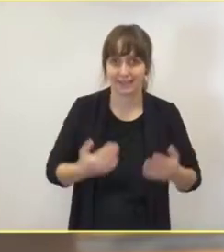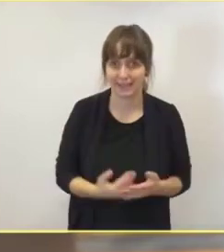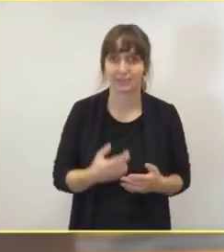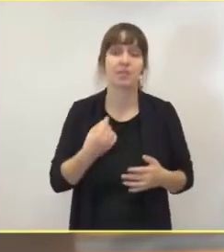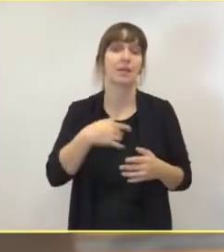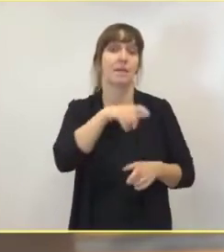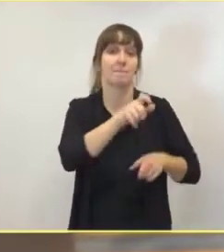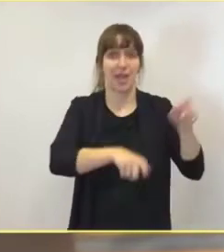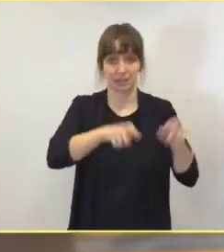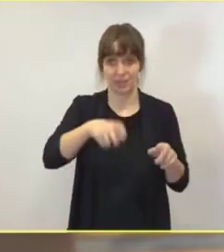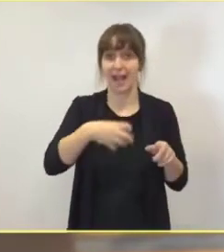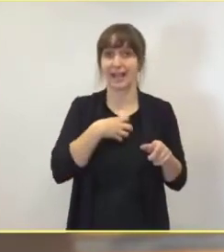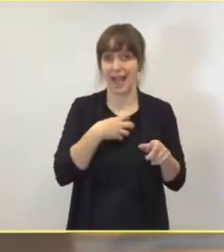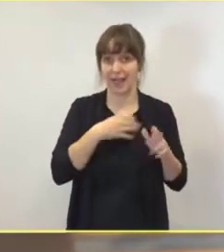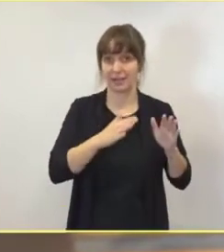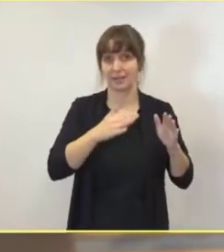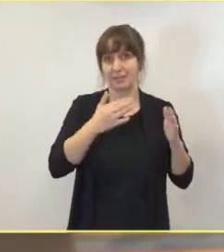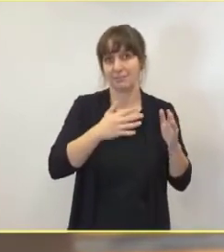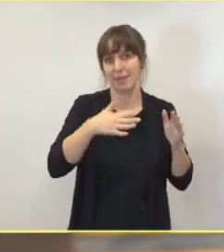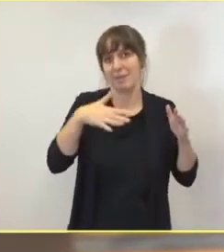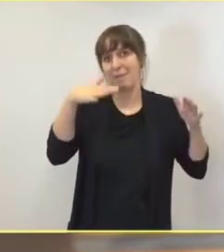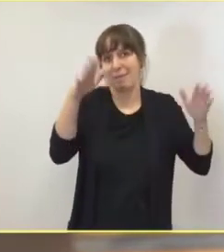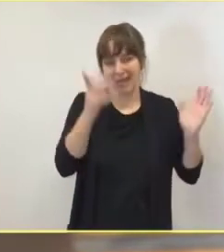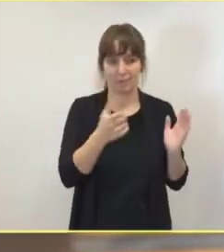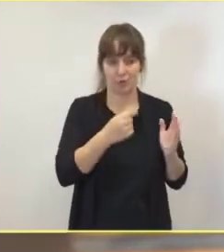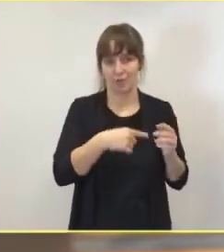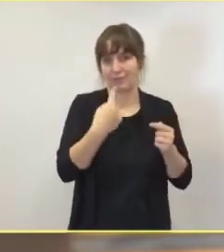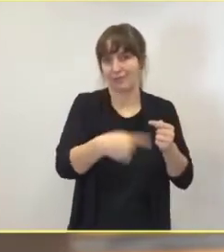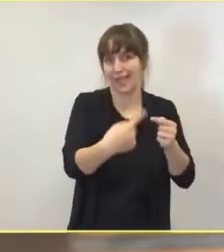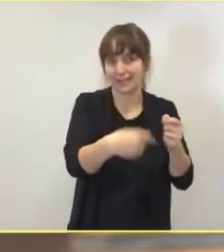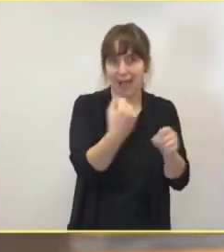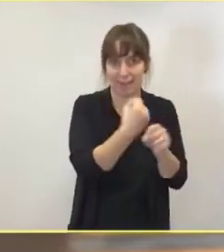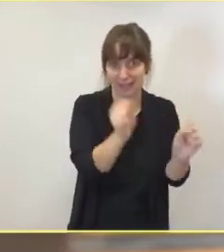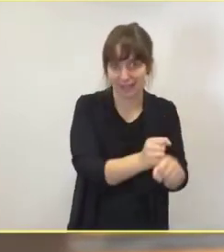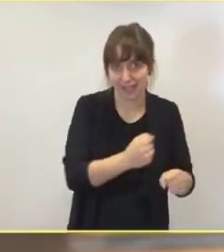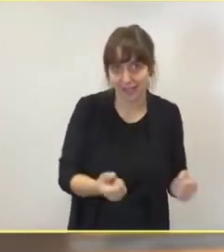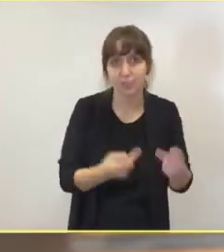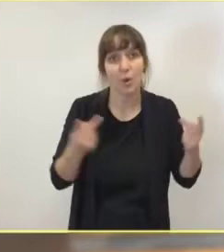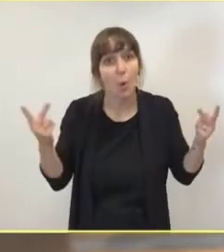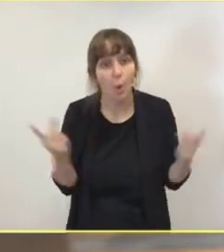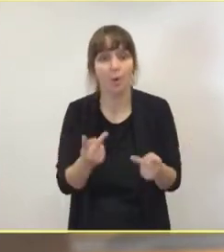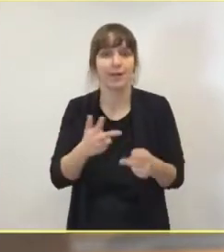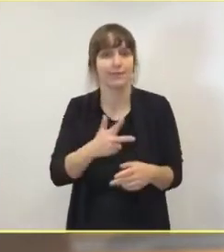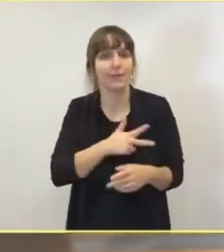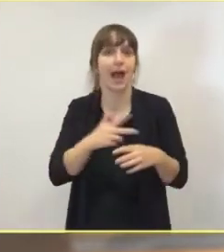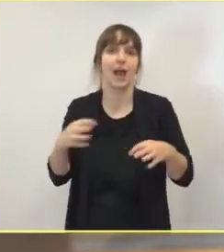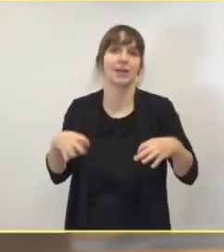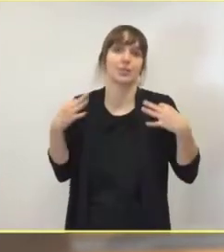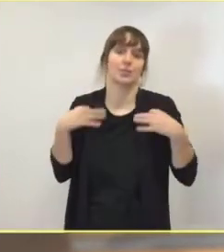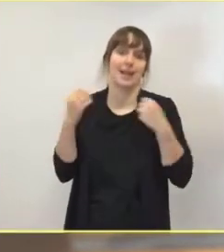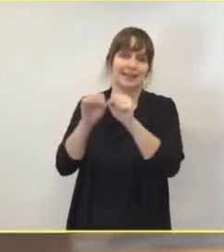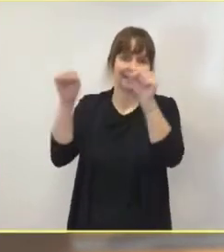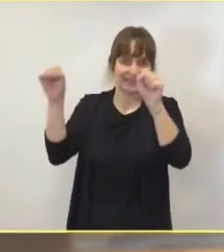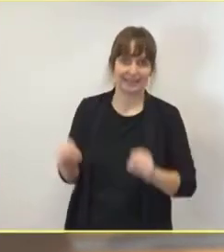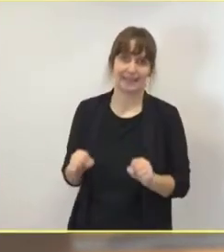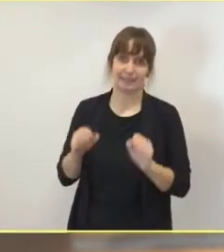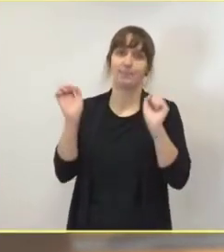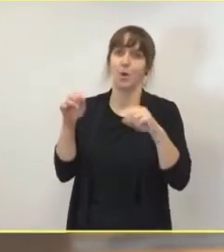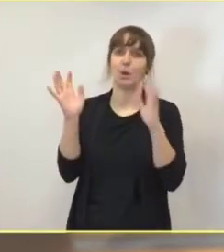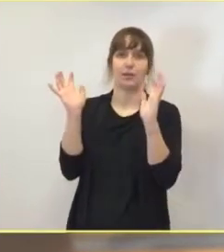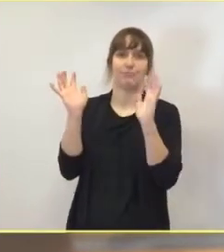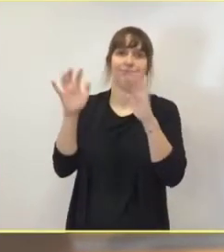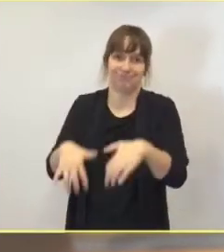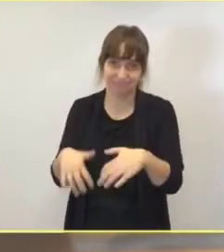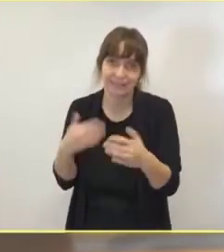erkrankt und dann fehlt, oder ist es tatsächlich die drohende Überlastung des Gesundheitssystems, das ja als oberste Prämisse für die Politik